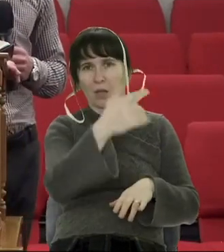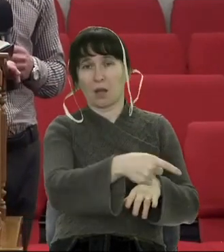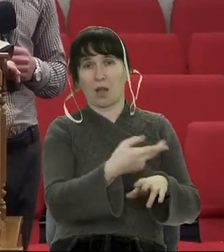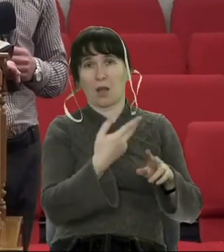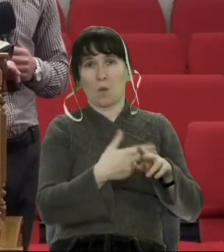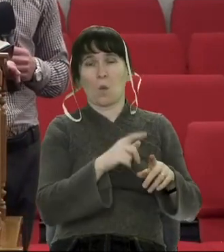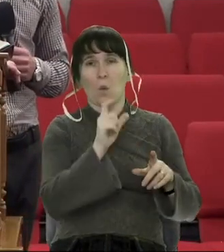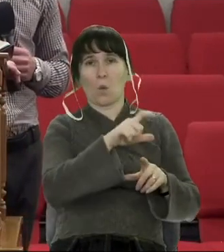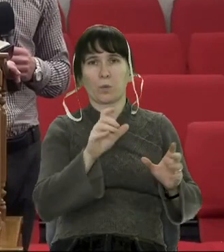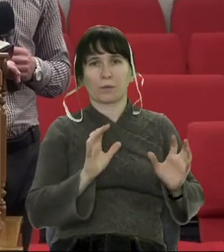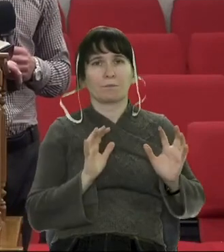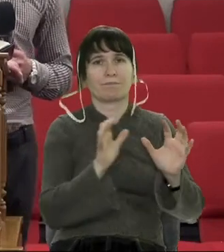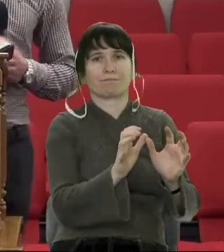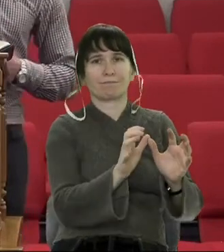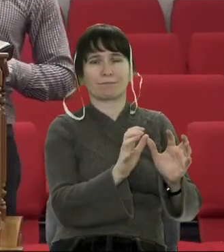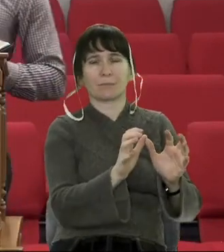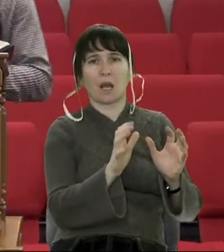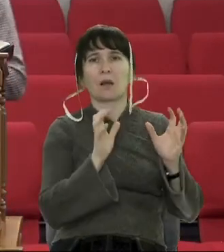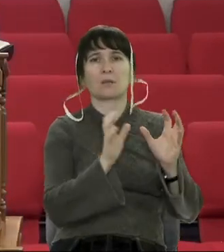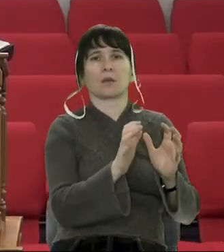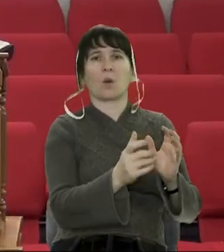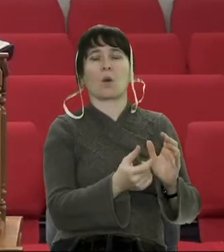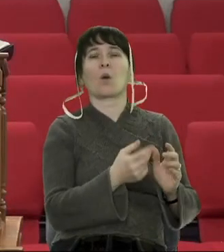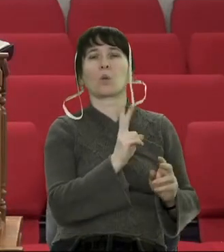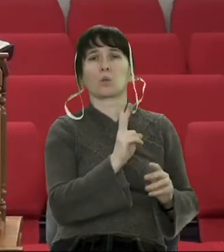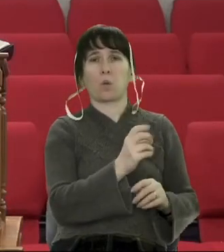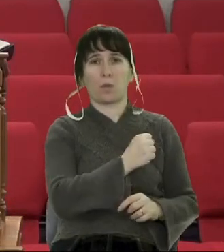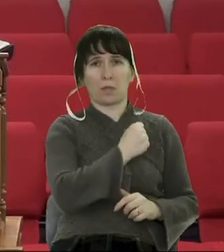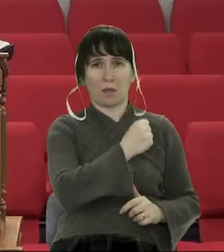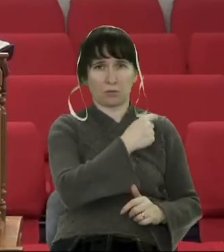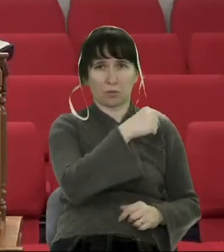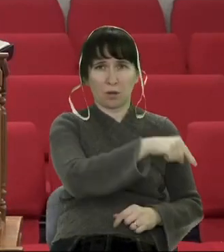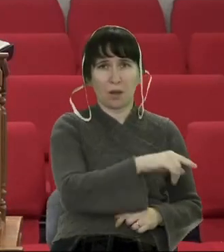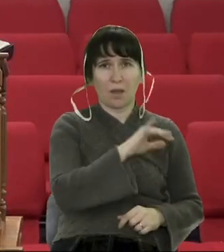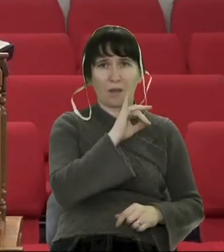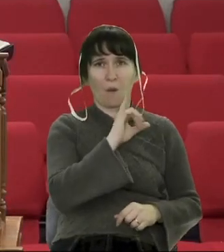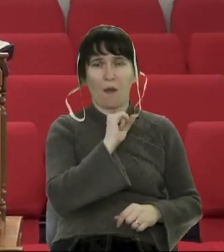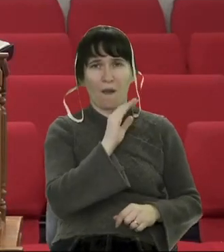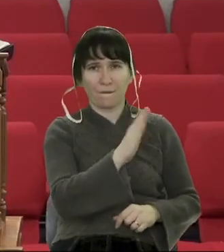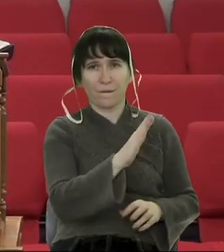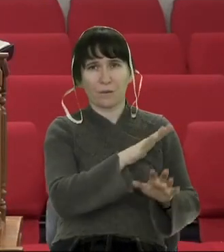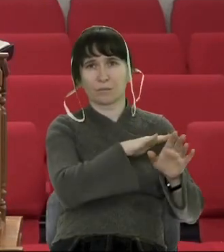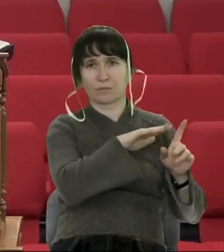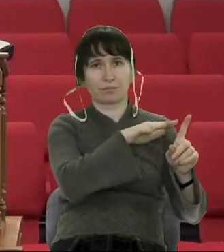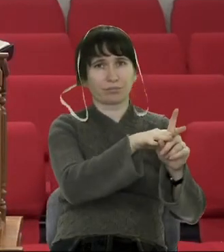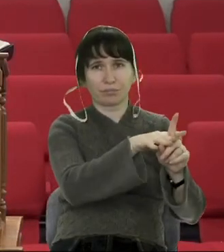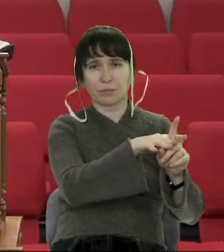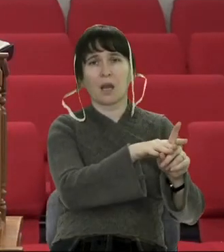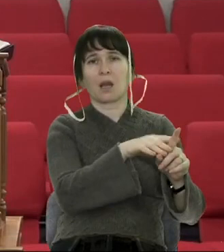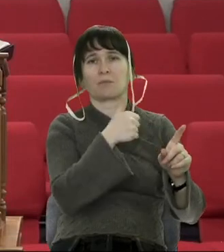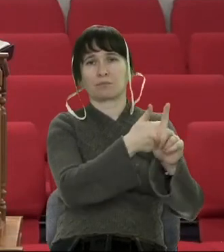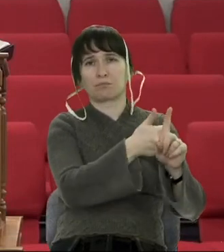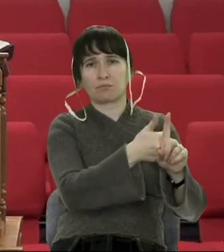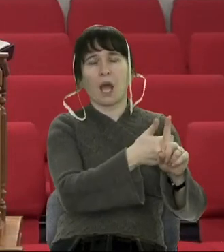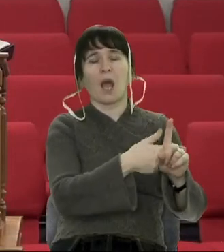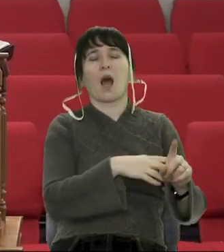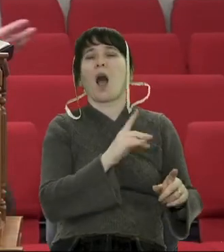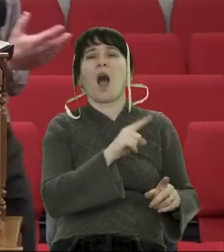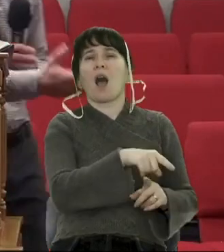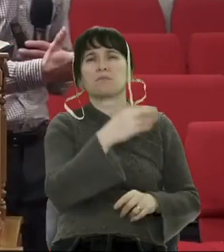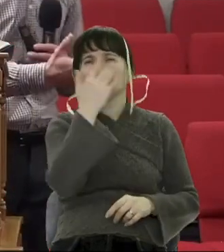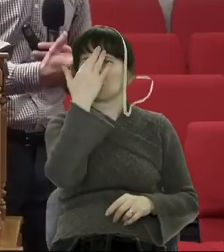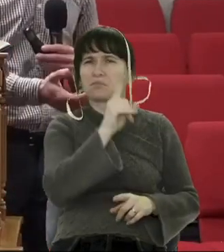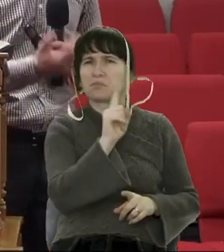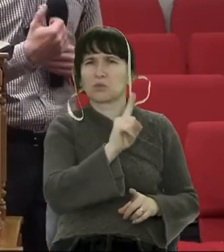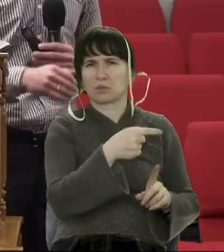опинилися люди. Опинився знову ж таки той воєначальник Іоав. Я не знаю, на що він сподівався. Можливо, він сподівався,